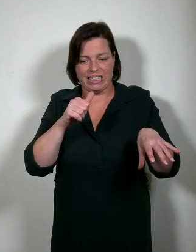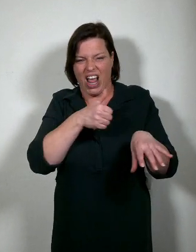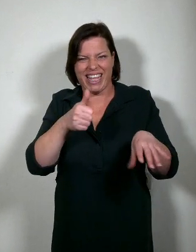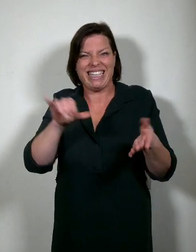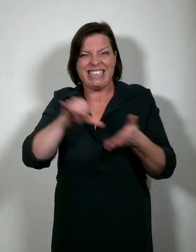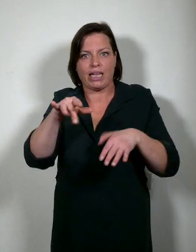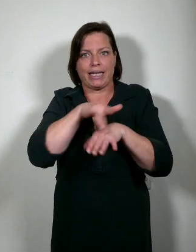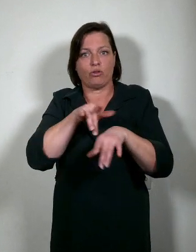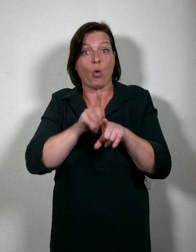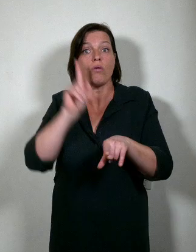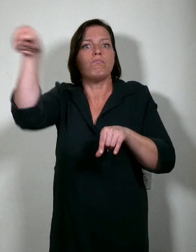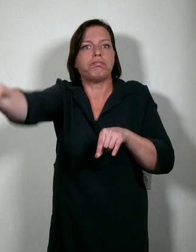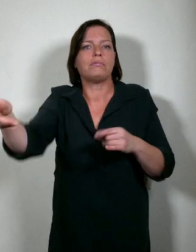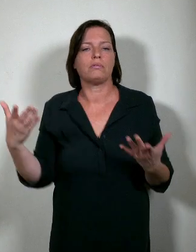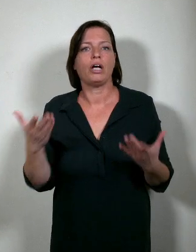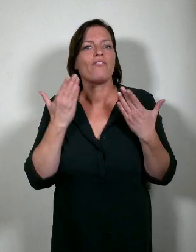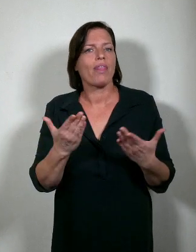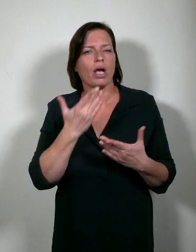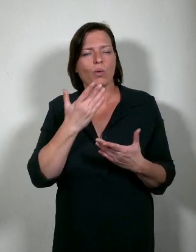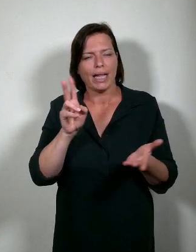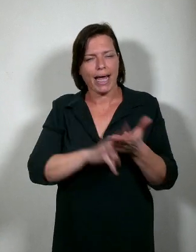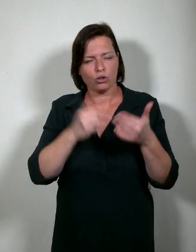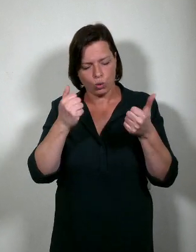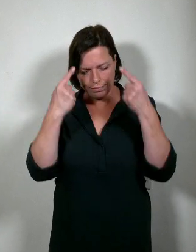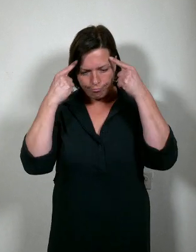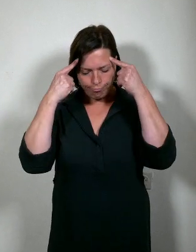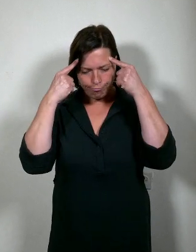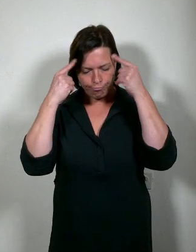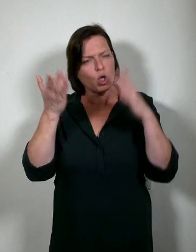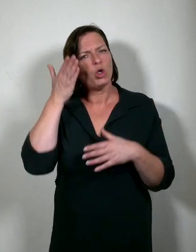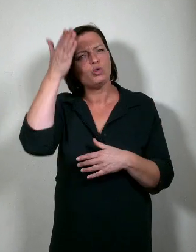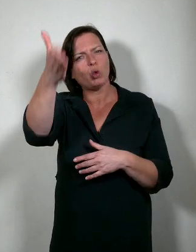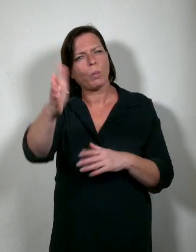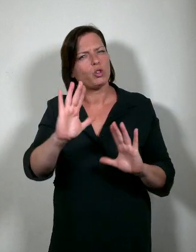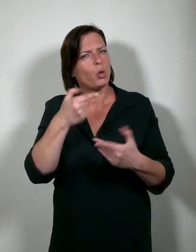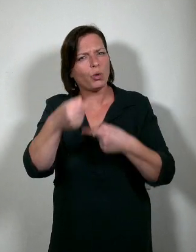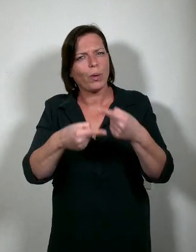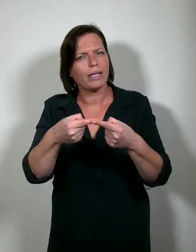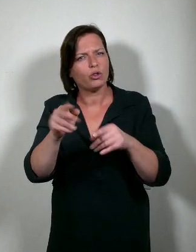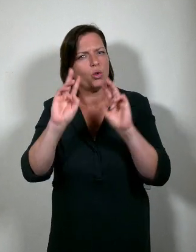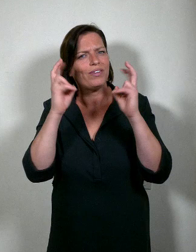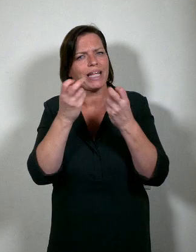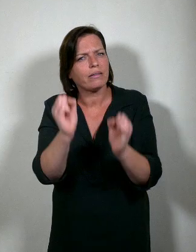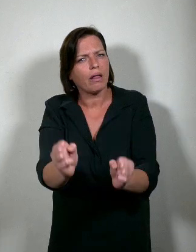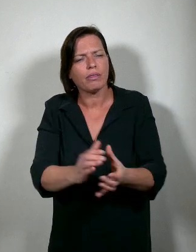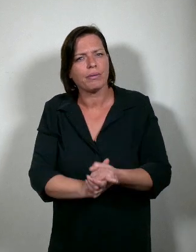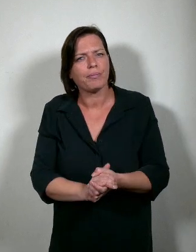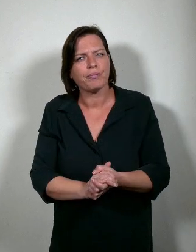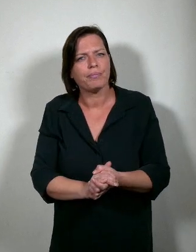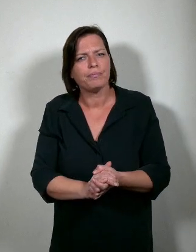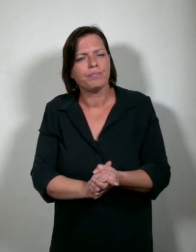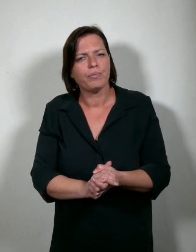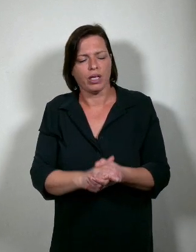Vandaag willen we doordacht kijken naar hoe onze universiteit zich in de toekomst kan ontwikkelen. We willen van een wat